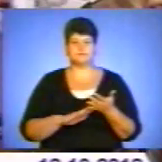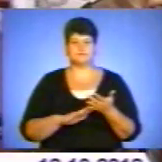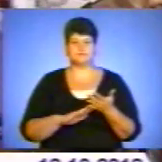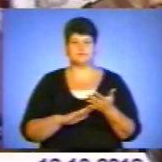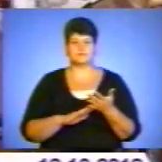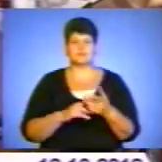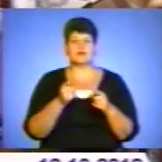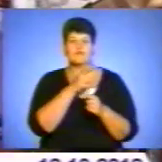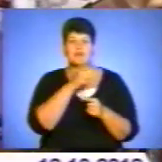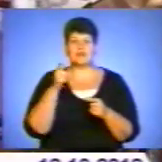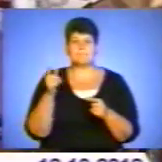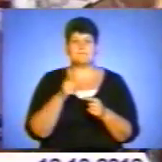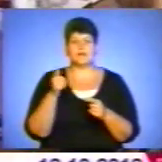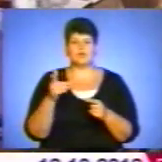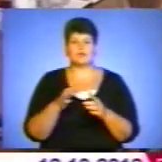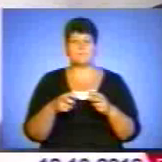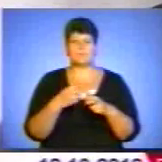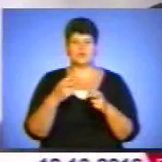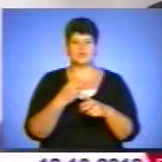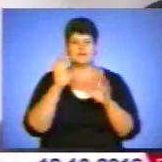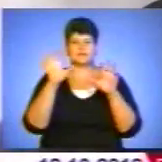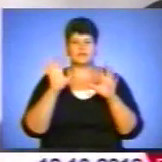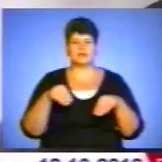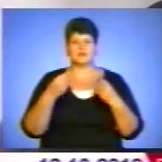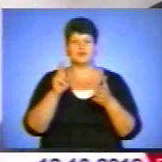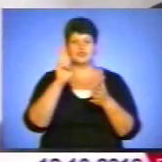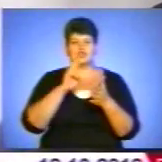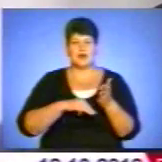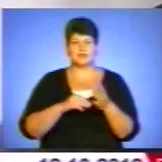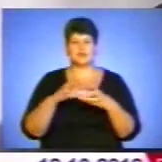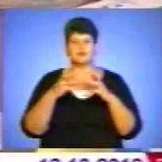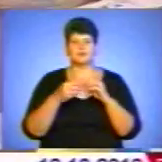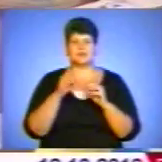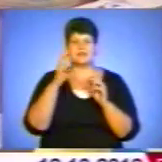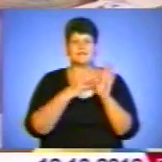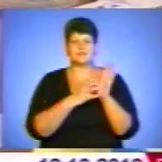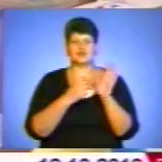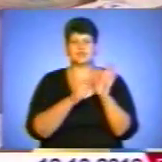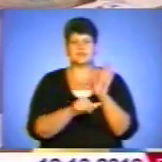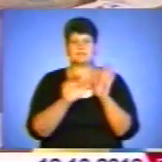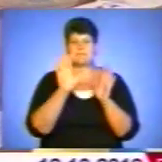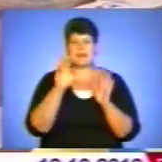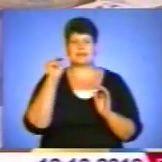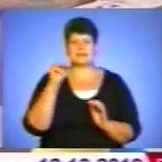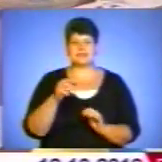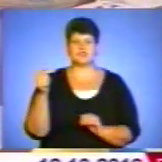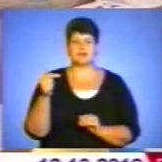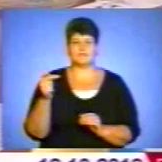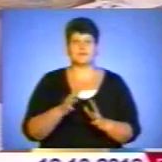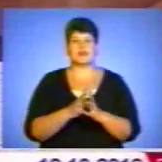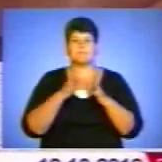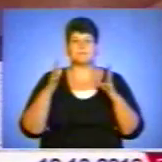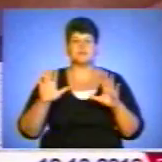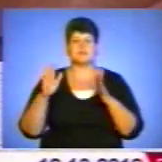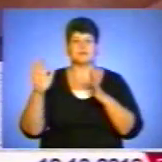За вказаний період на порушників законодавства накладено штрафів на суму 965 тисяч гривень. Найбільше випадків